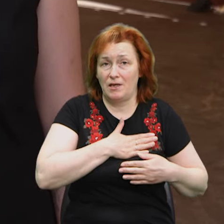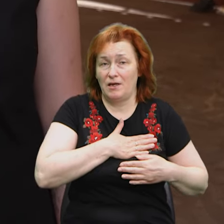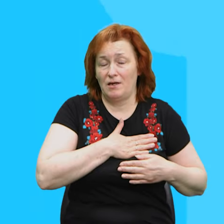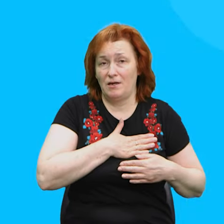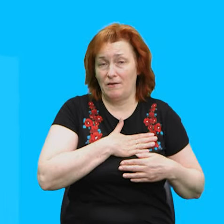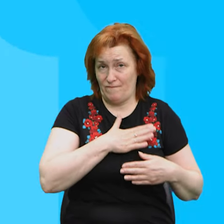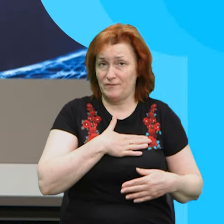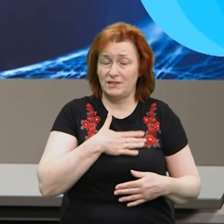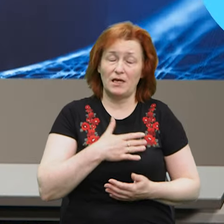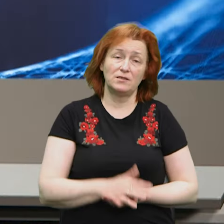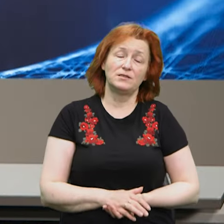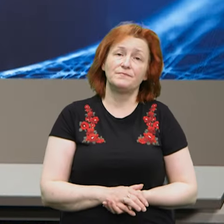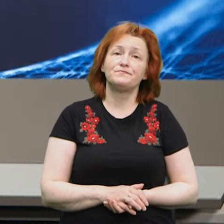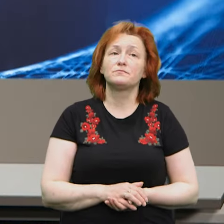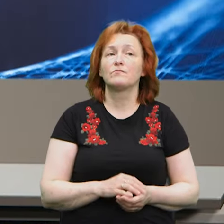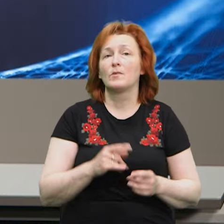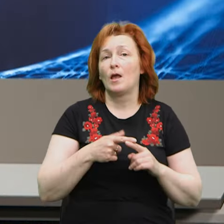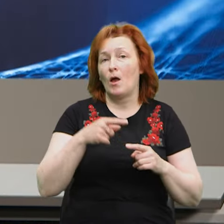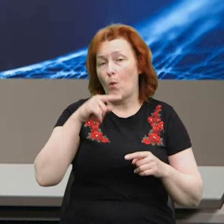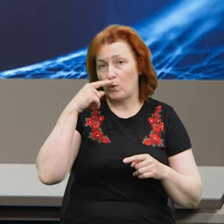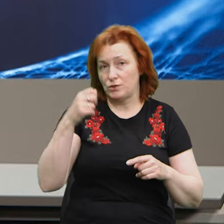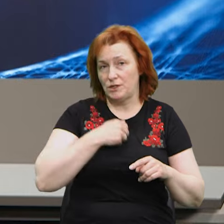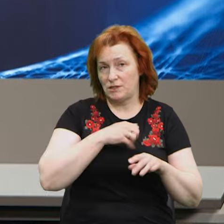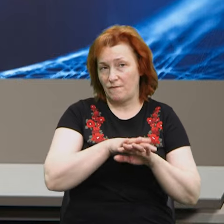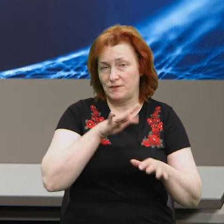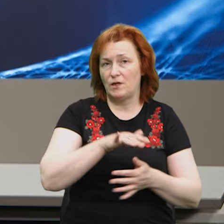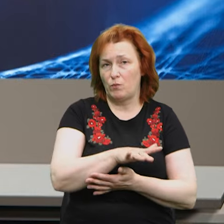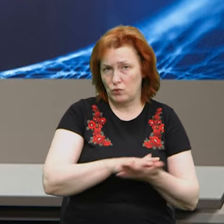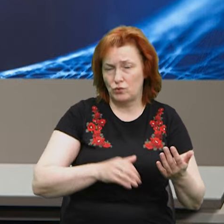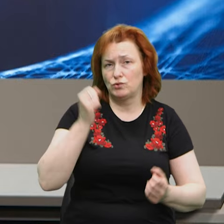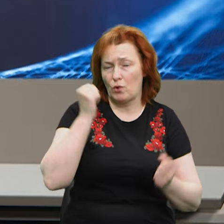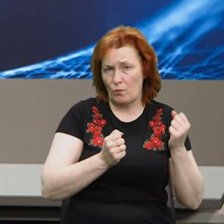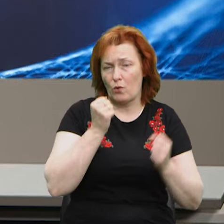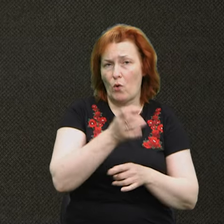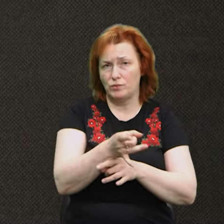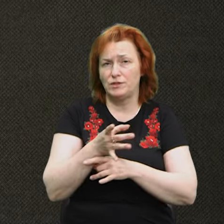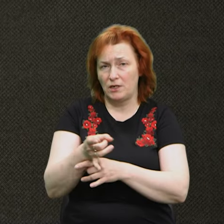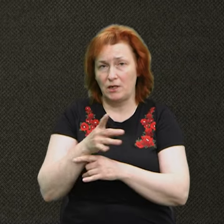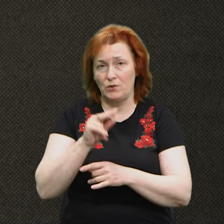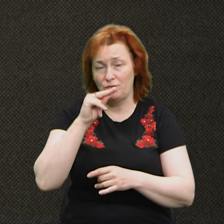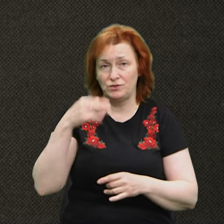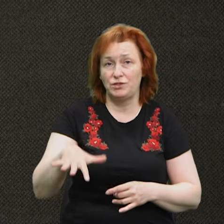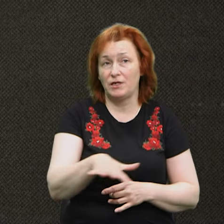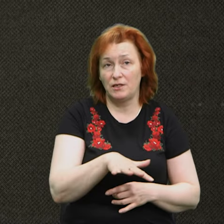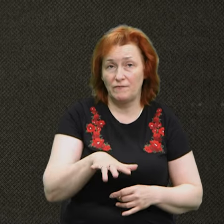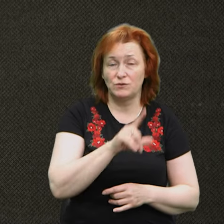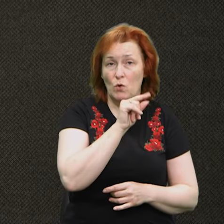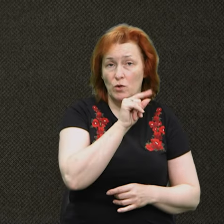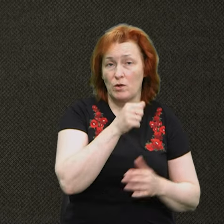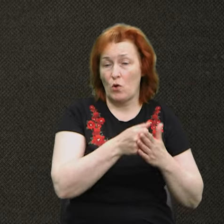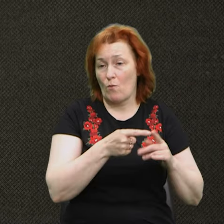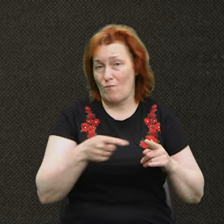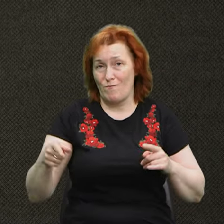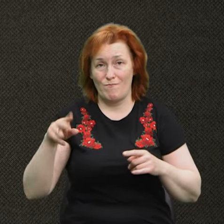серці. Російські війська продовжують щодня обстрілювати прикордоння Чернігівщини. З понеділка по п'ятницю було